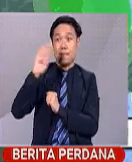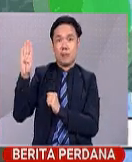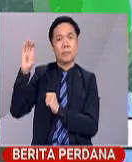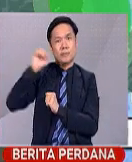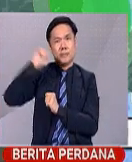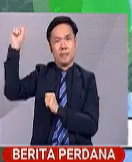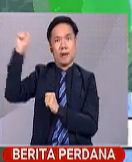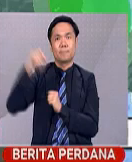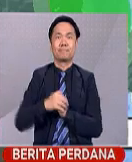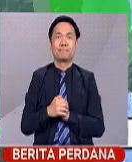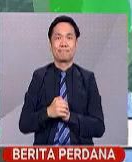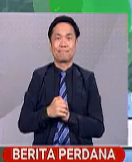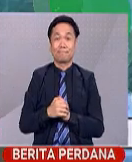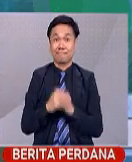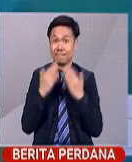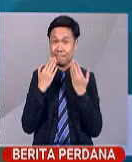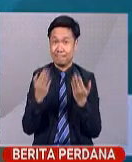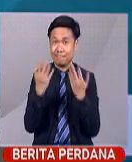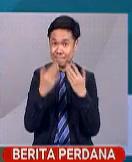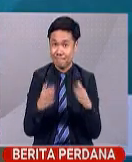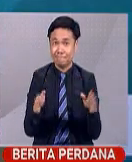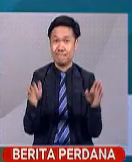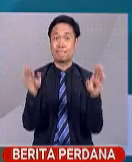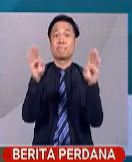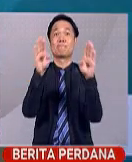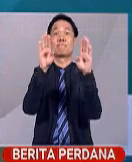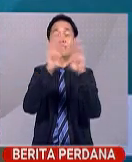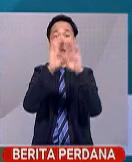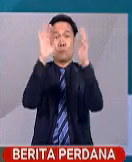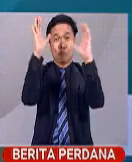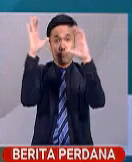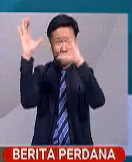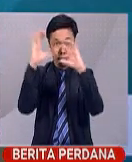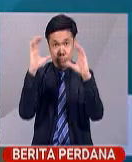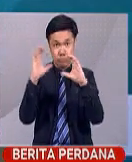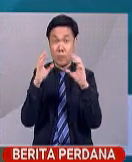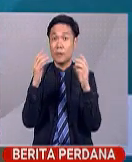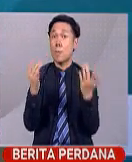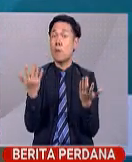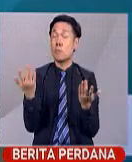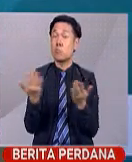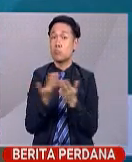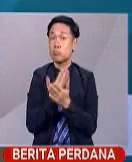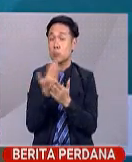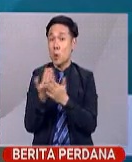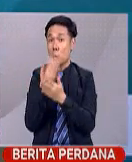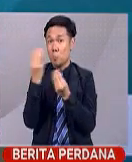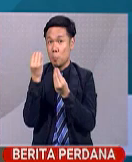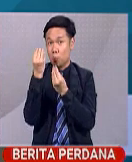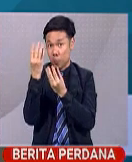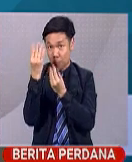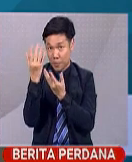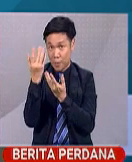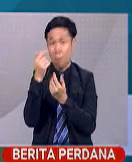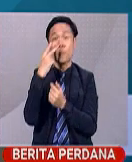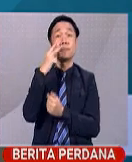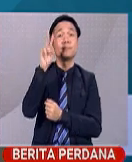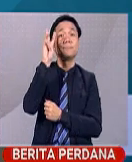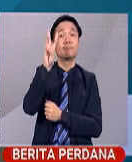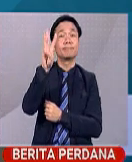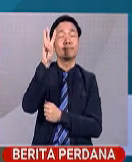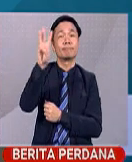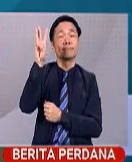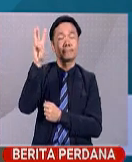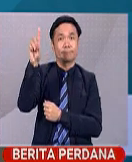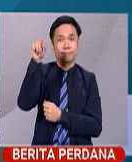Sabah. Sekian saja info cuaca pada malam ini. Untuk maklumat cuaca yang terkini, anda boleh layari laman sesawang kami di